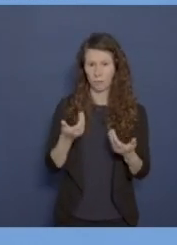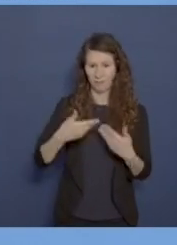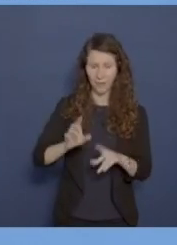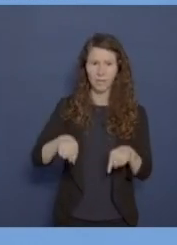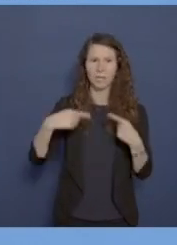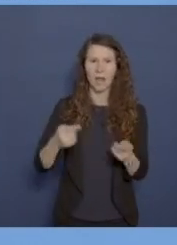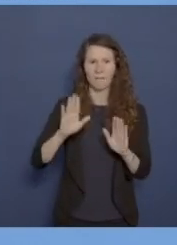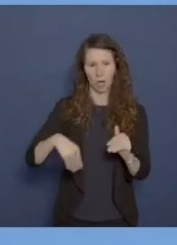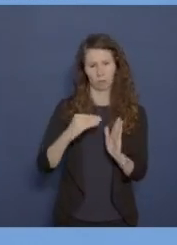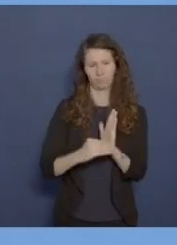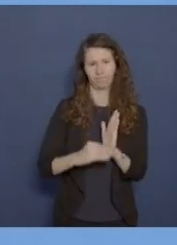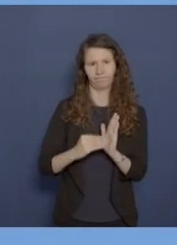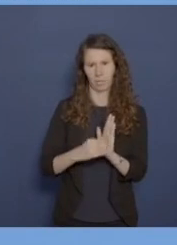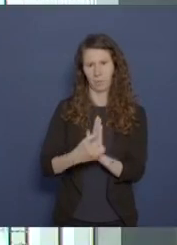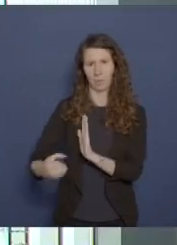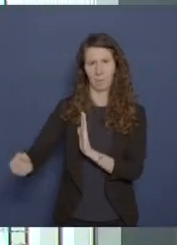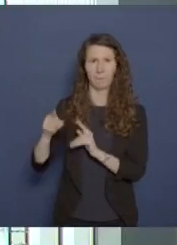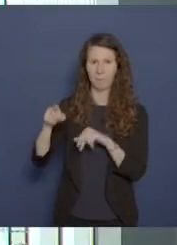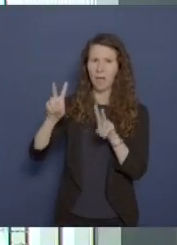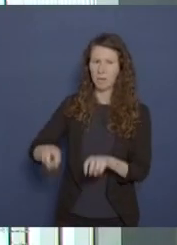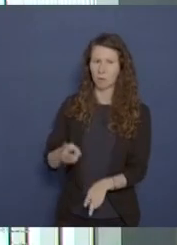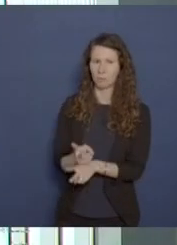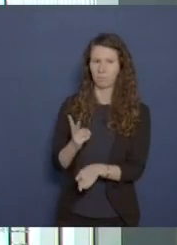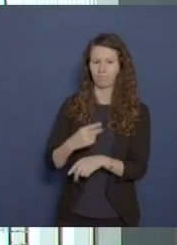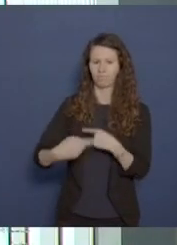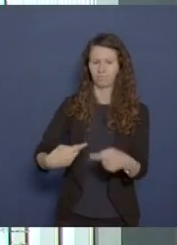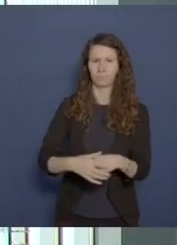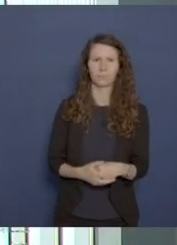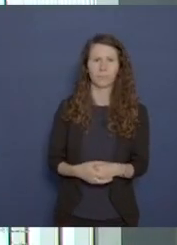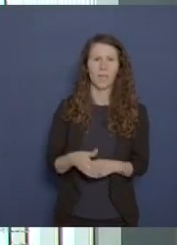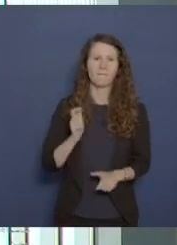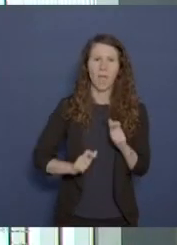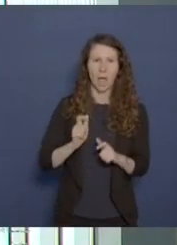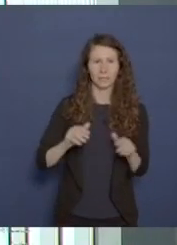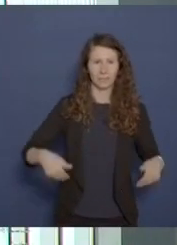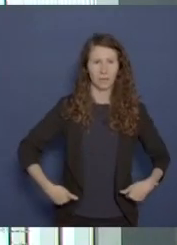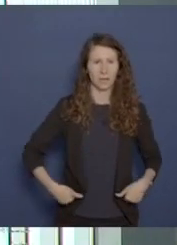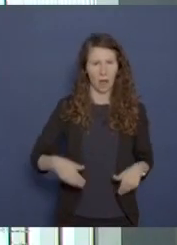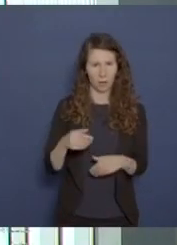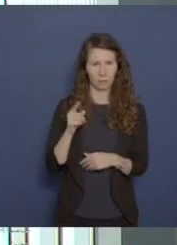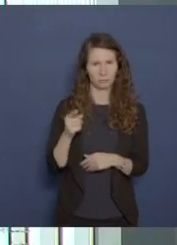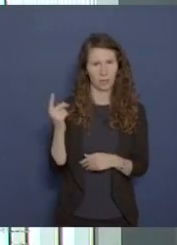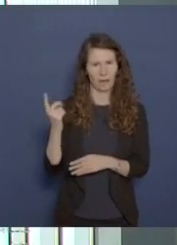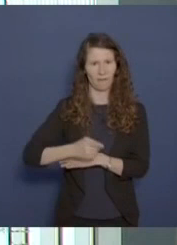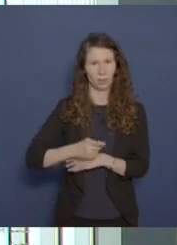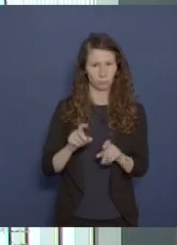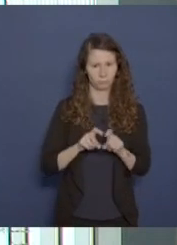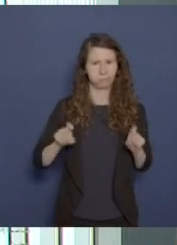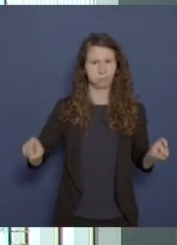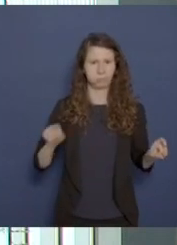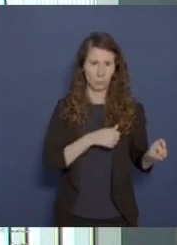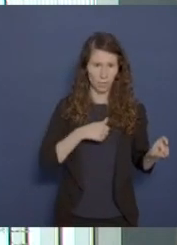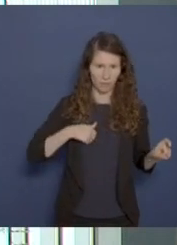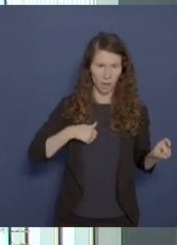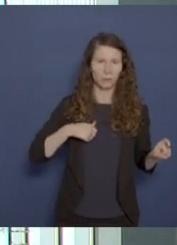Die Befragungen und Ermittlungen dauern an. Die Wehrdisziplinaranwaltschaft des Einsatzführungskommandos der Bundeswehr und